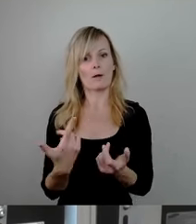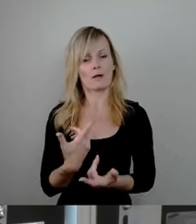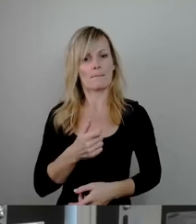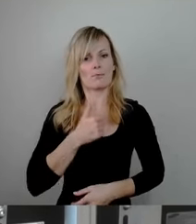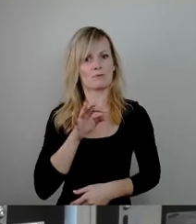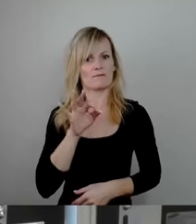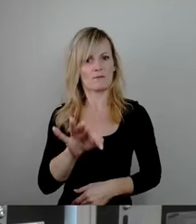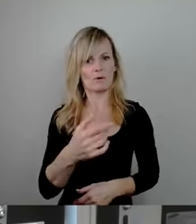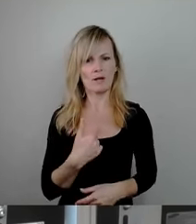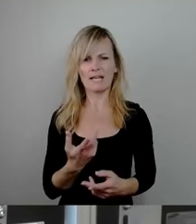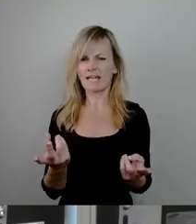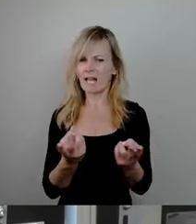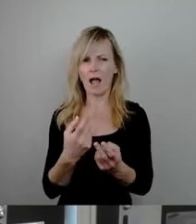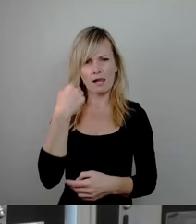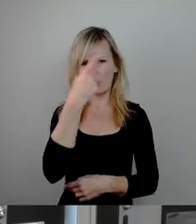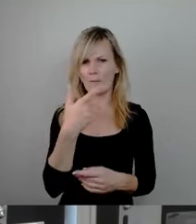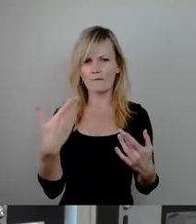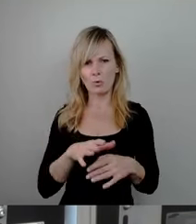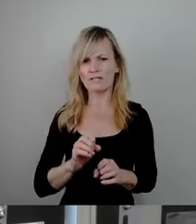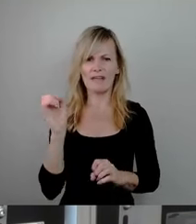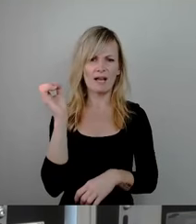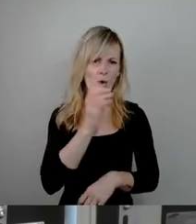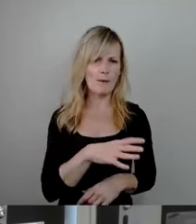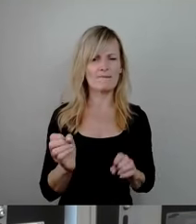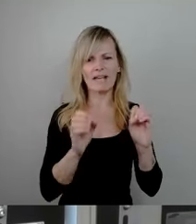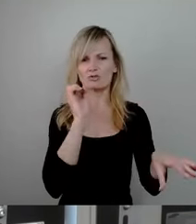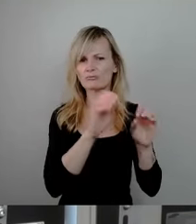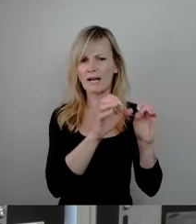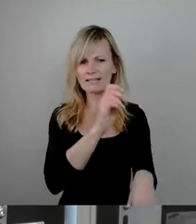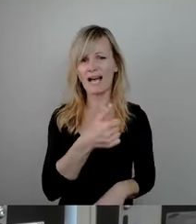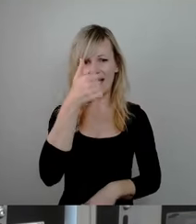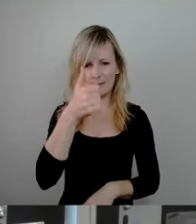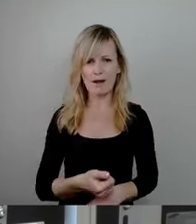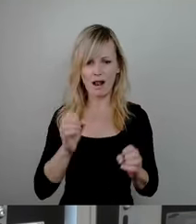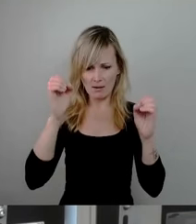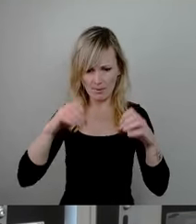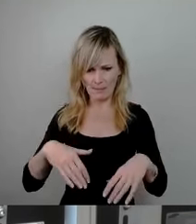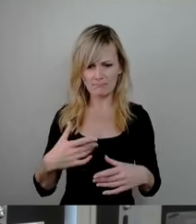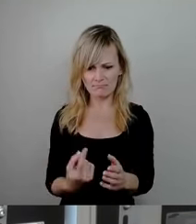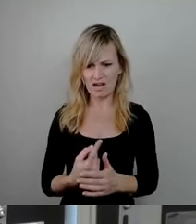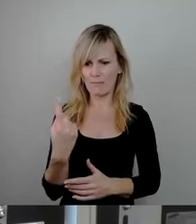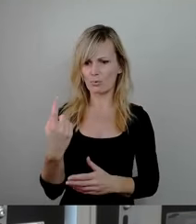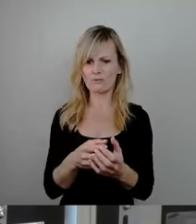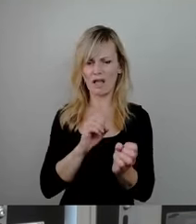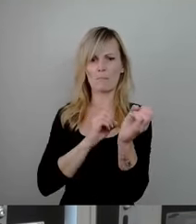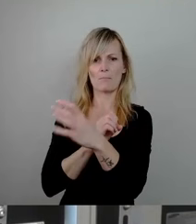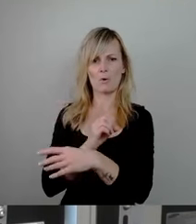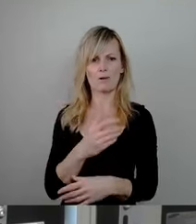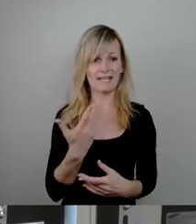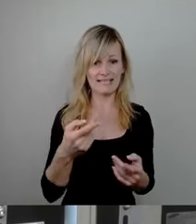alles kopflos wegzuräumen und wegzuschmeißen, nur weil es mal runterfällt, macht man mit dieser kaputten Stadt ja auch nicht.